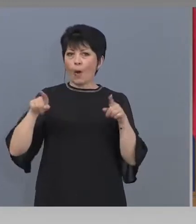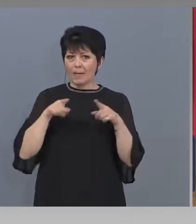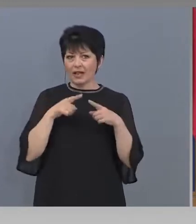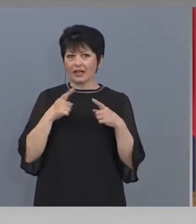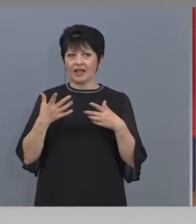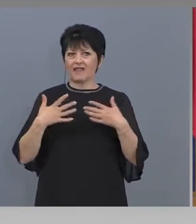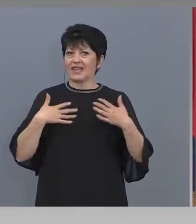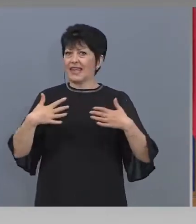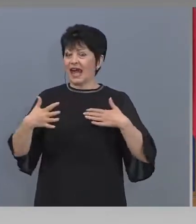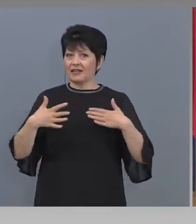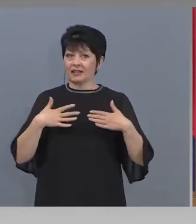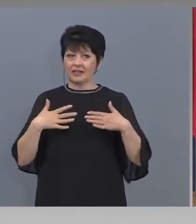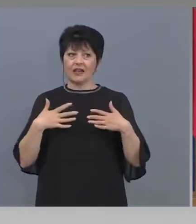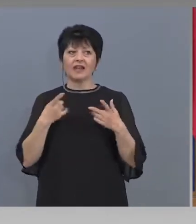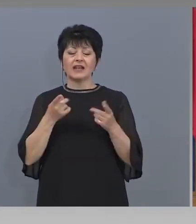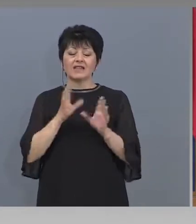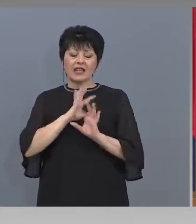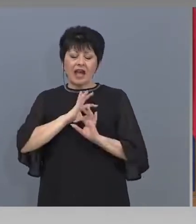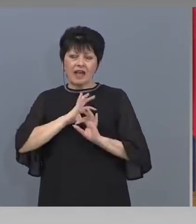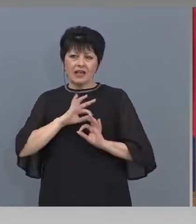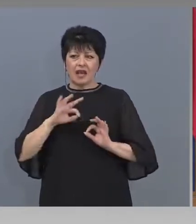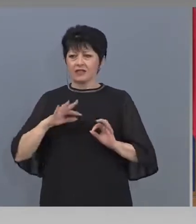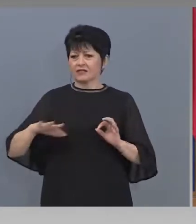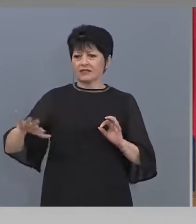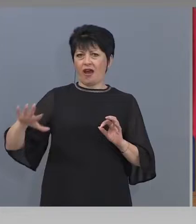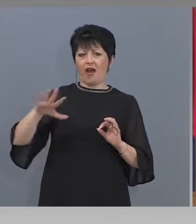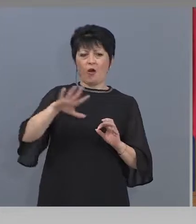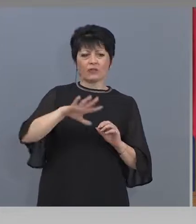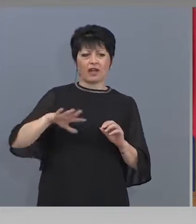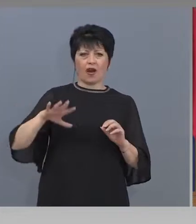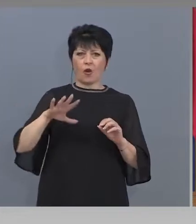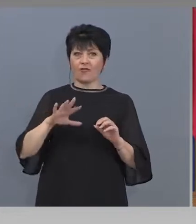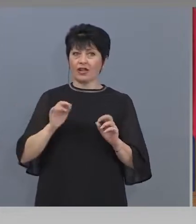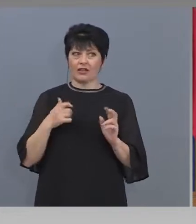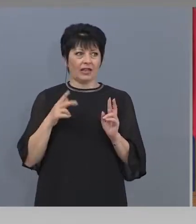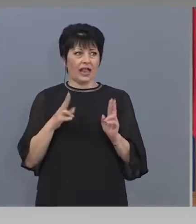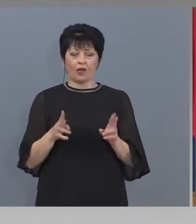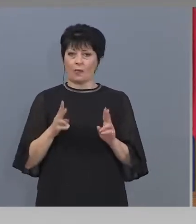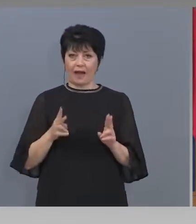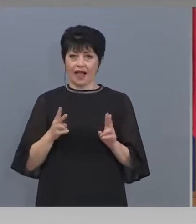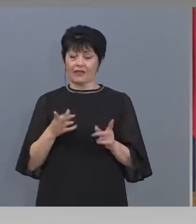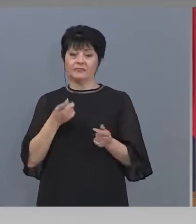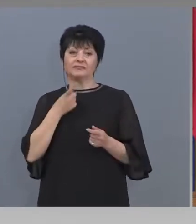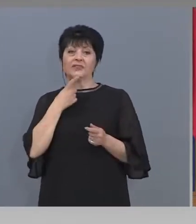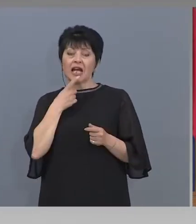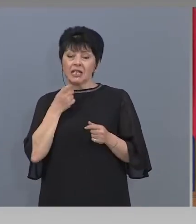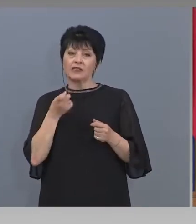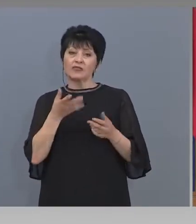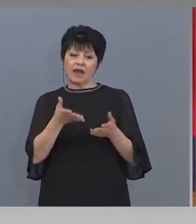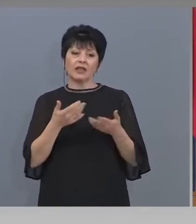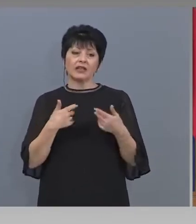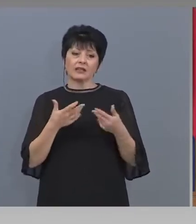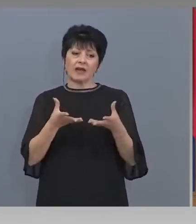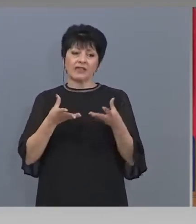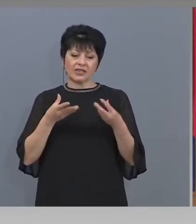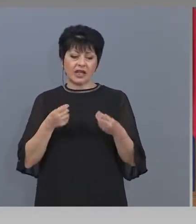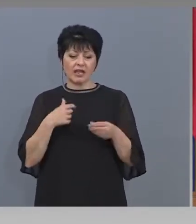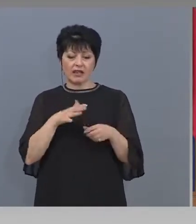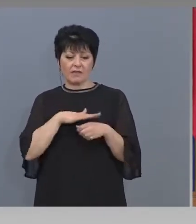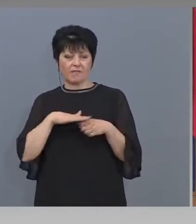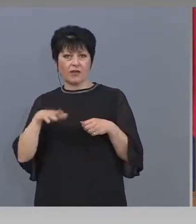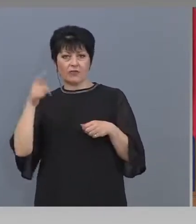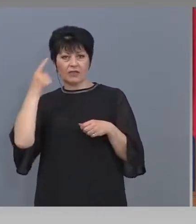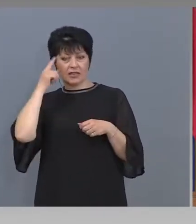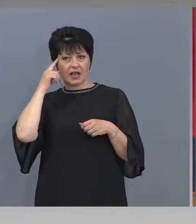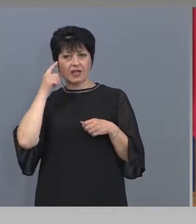категорично ясна обстановката, да е спокойна, за да стартират нормална дейност. За това сме предприели това с пълното съзнание, да подсигурим